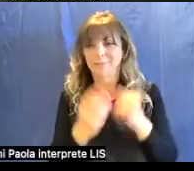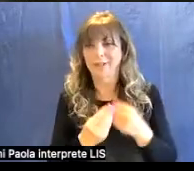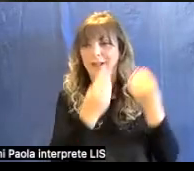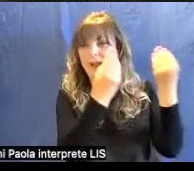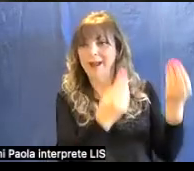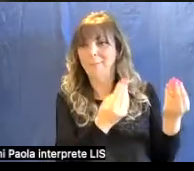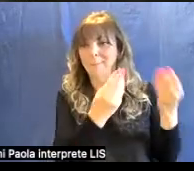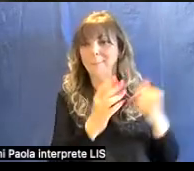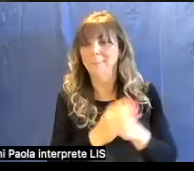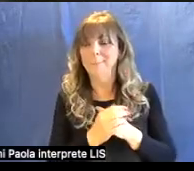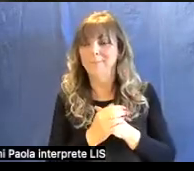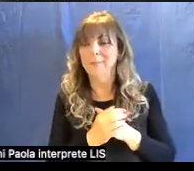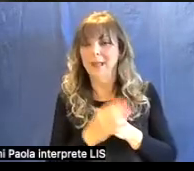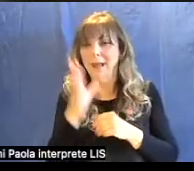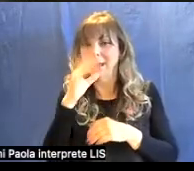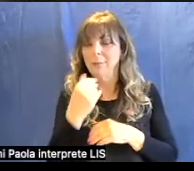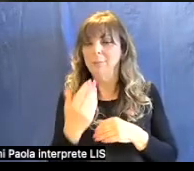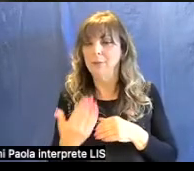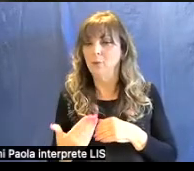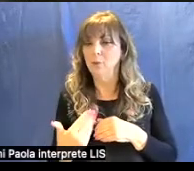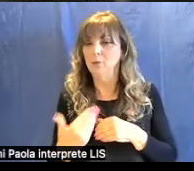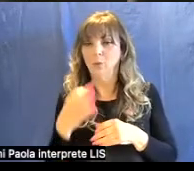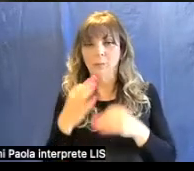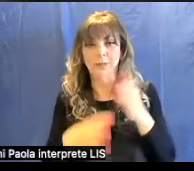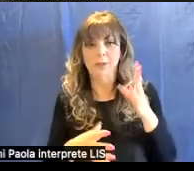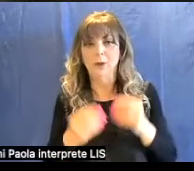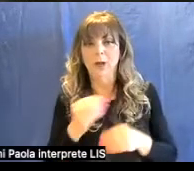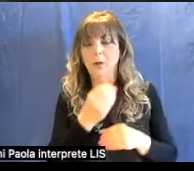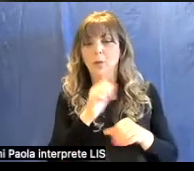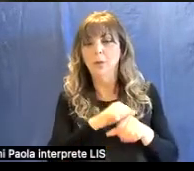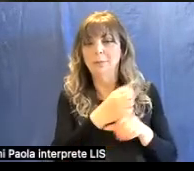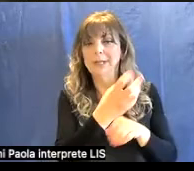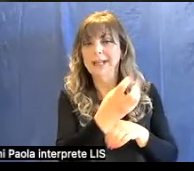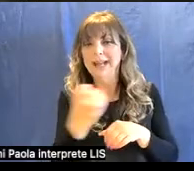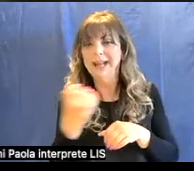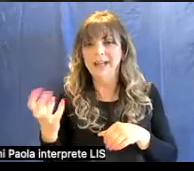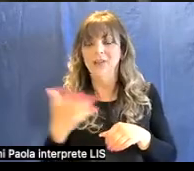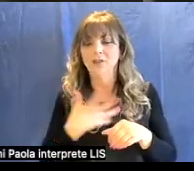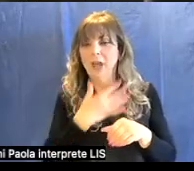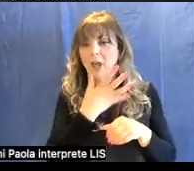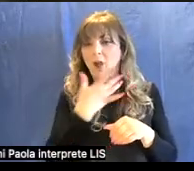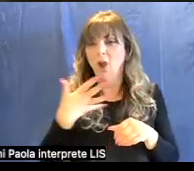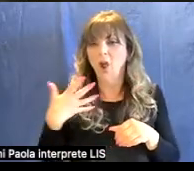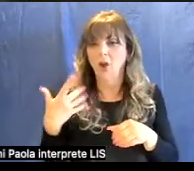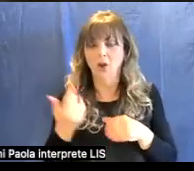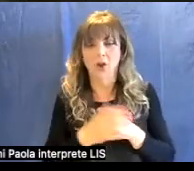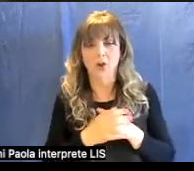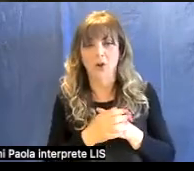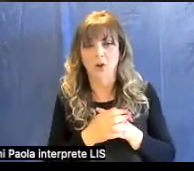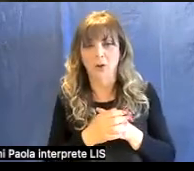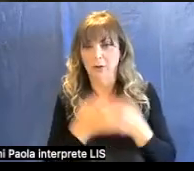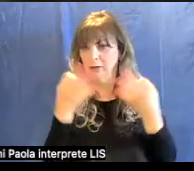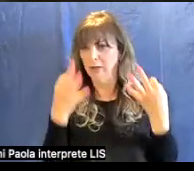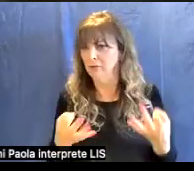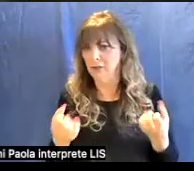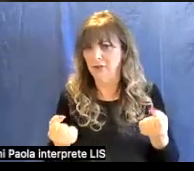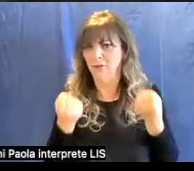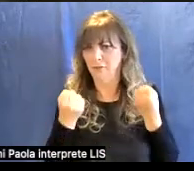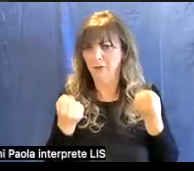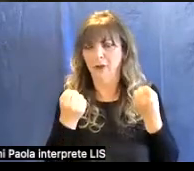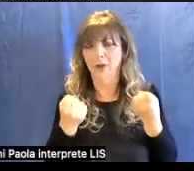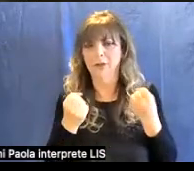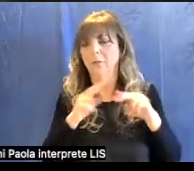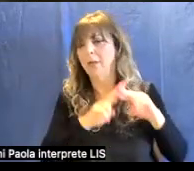Si è capito subito che alcuni minerali avevano un colore molto deciso, intenso, che si